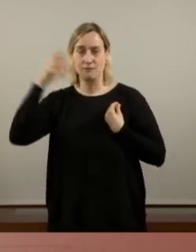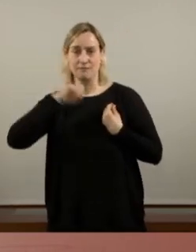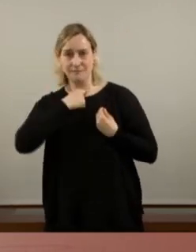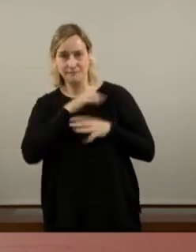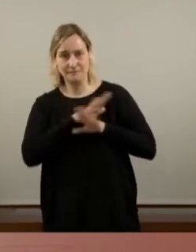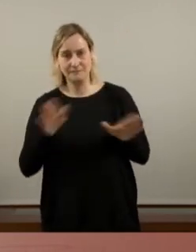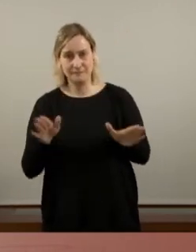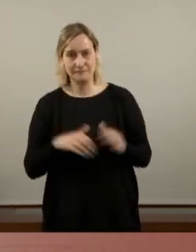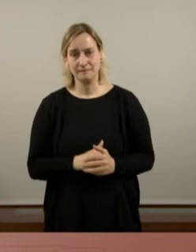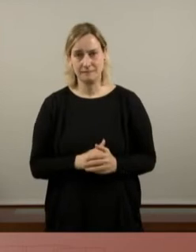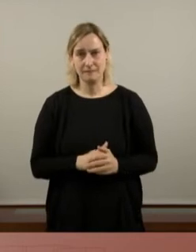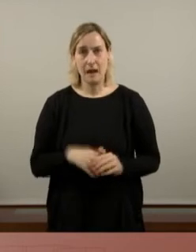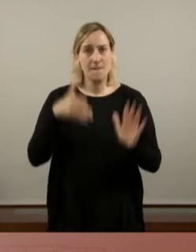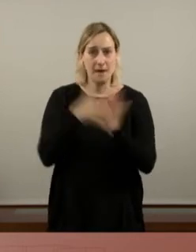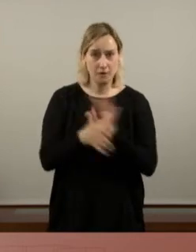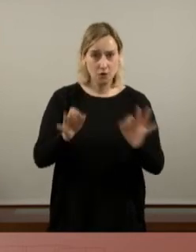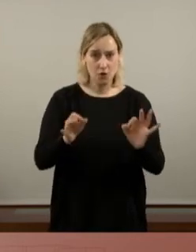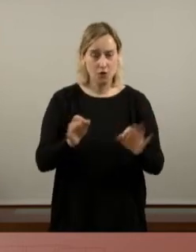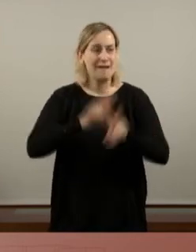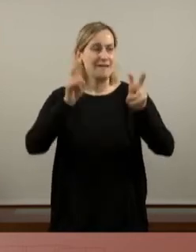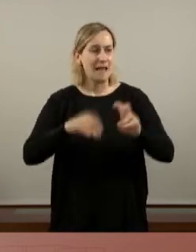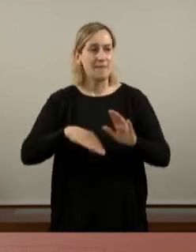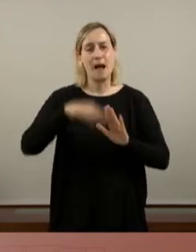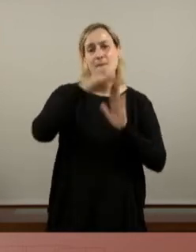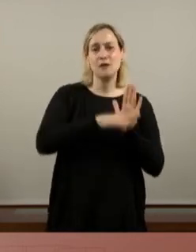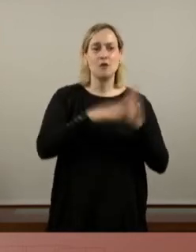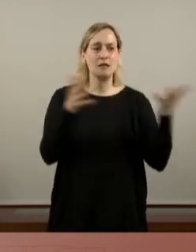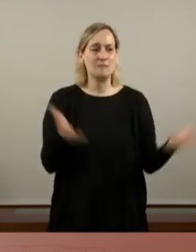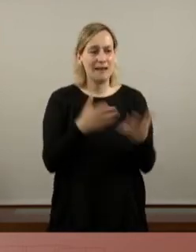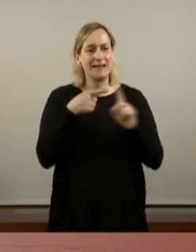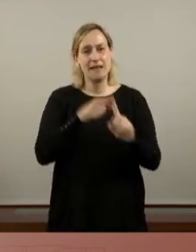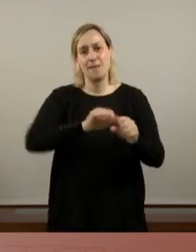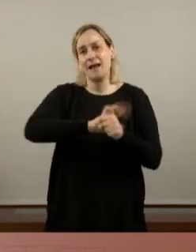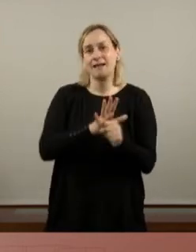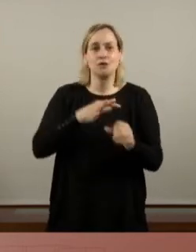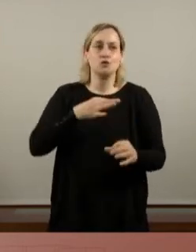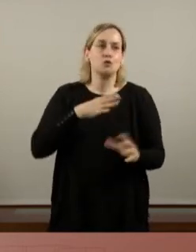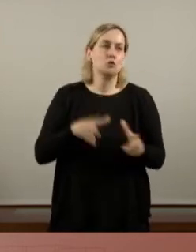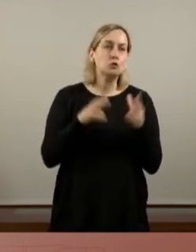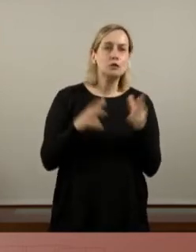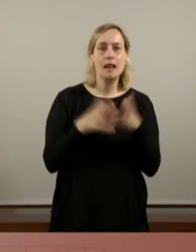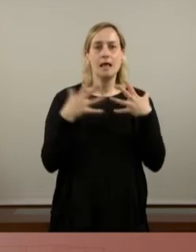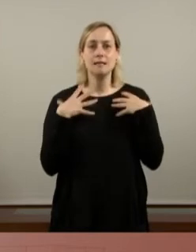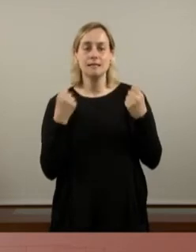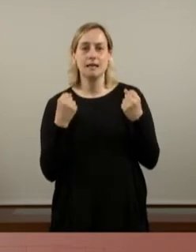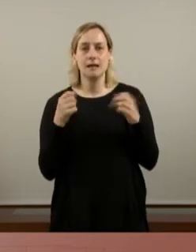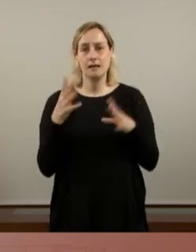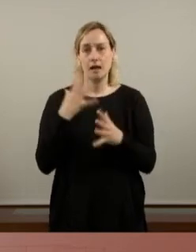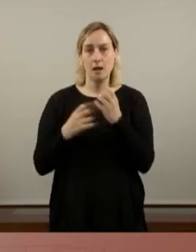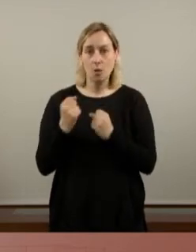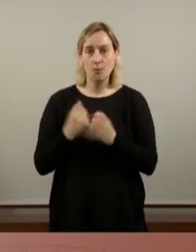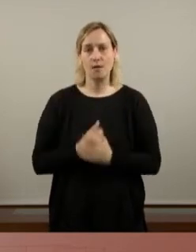Per això, més enllà de mesures pal·liatives per fer front a la crisi social, sanitària i econòmica,